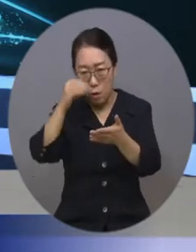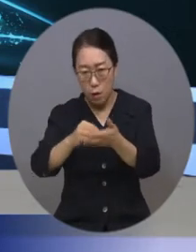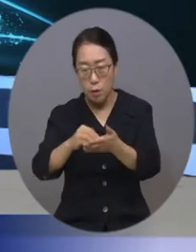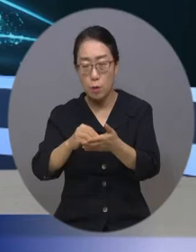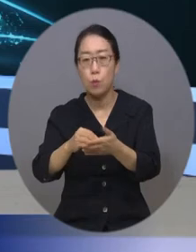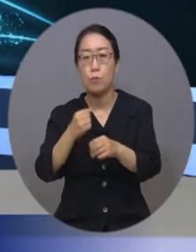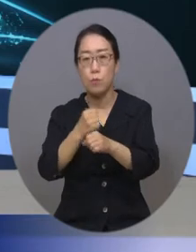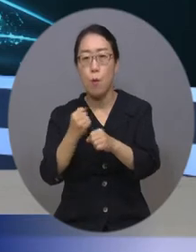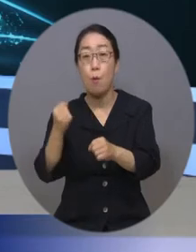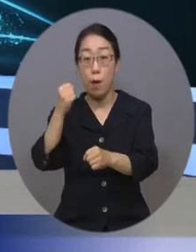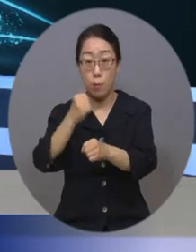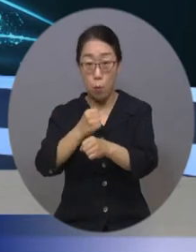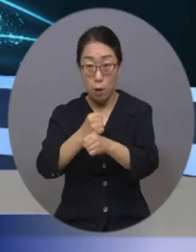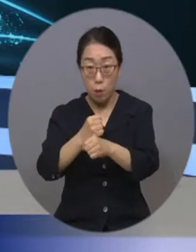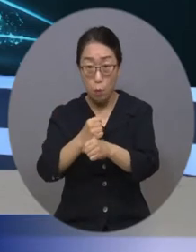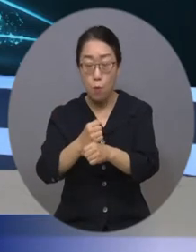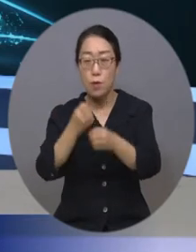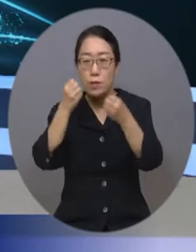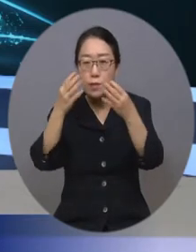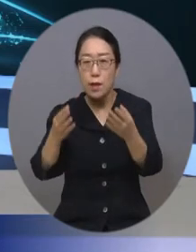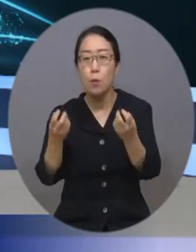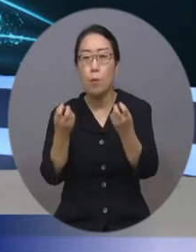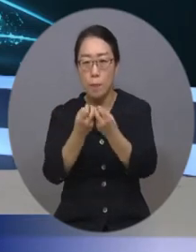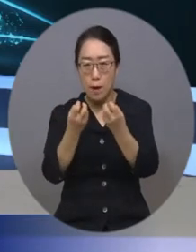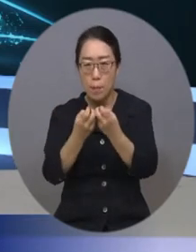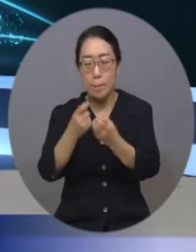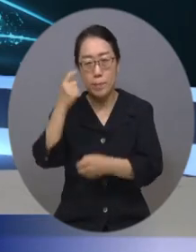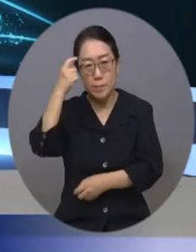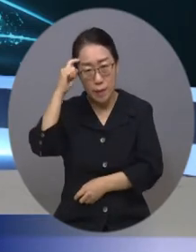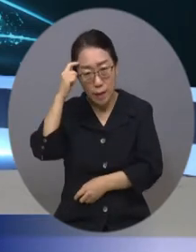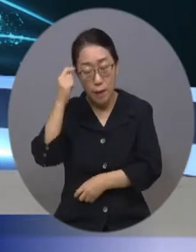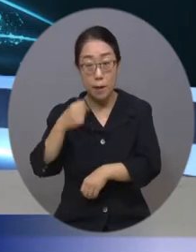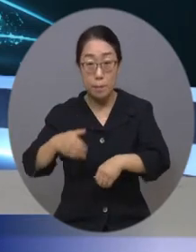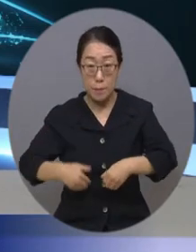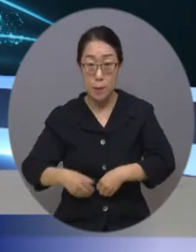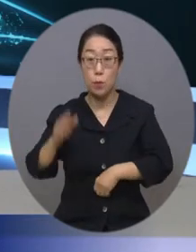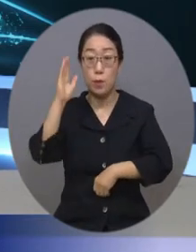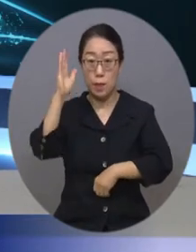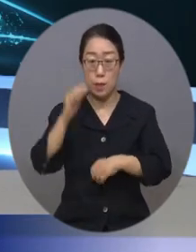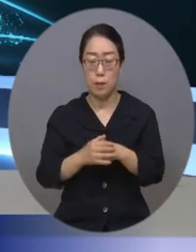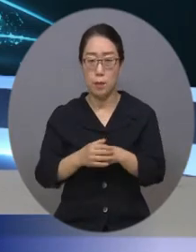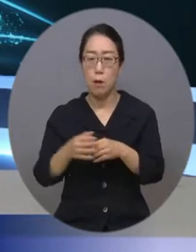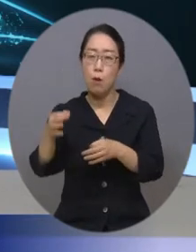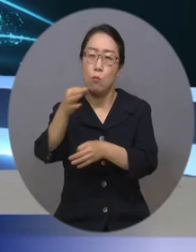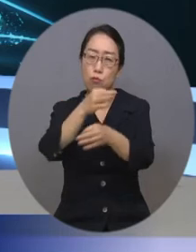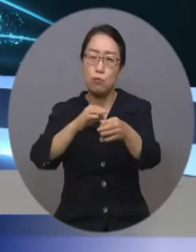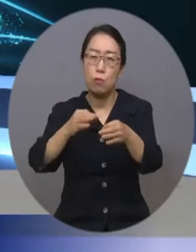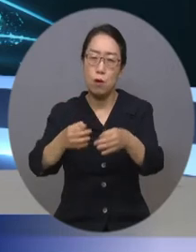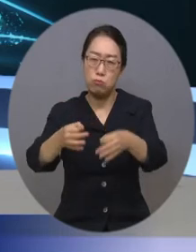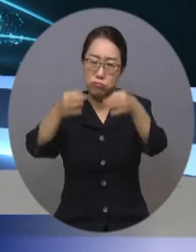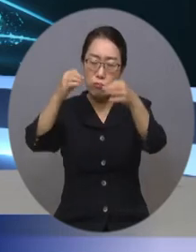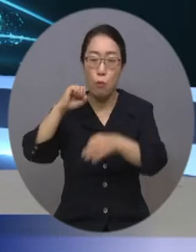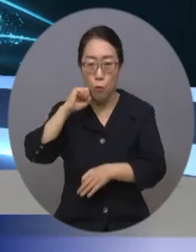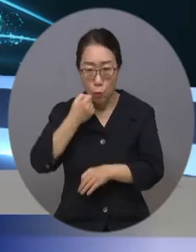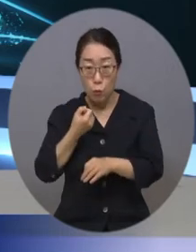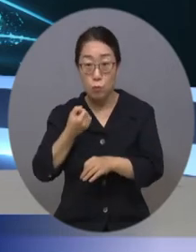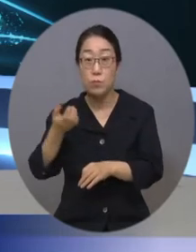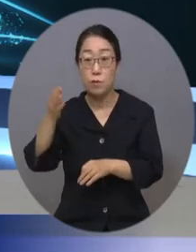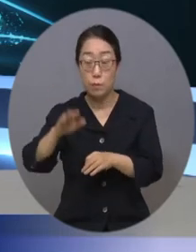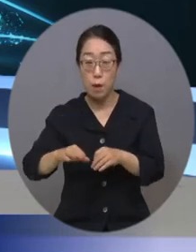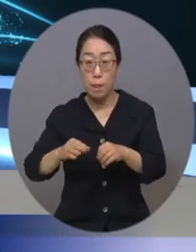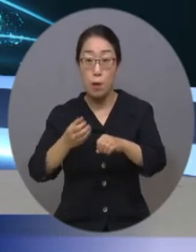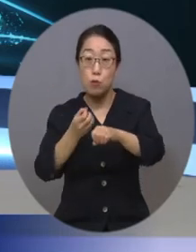언급한 바 있는데요. 내수경제는 높은 물가 등으로 여전히 어렵지만 8월 수출 호조 소식 등